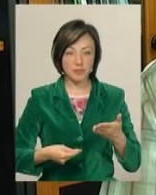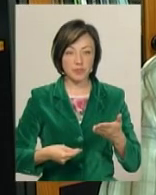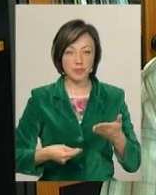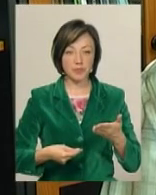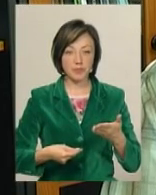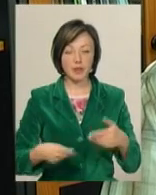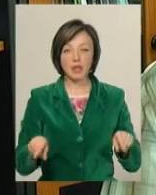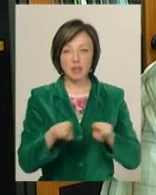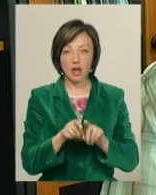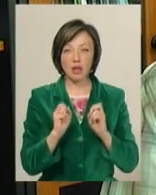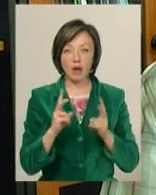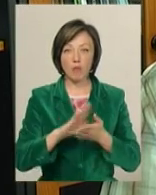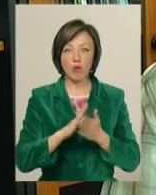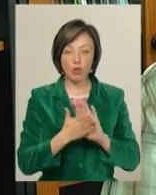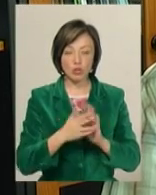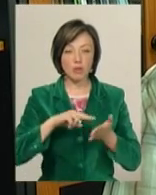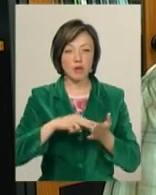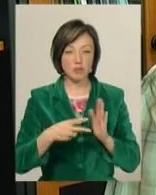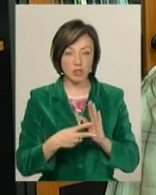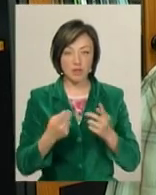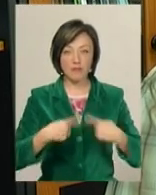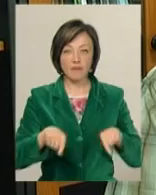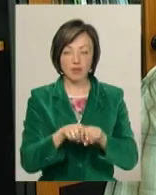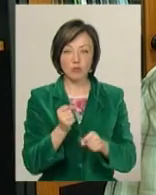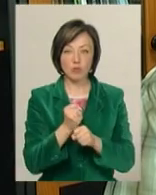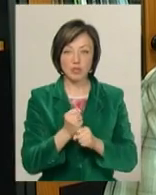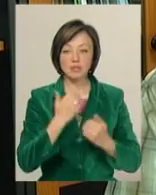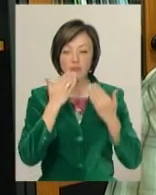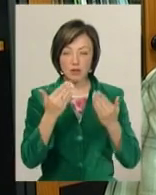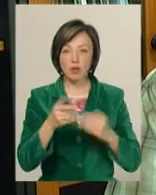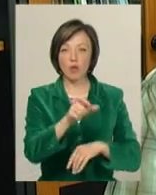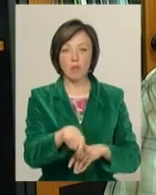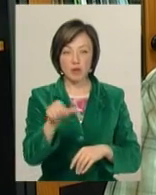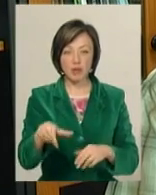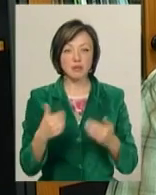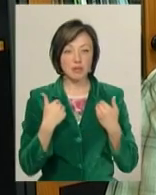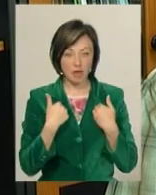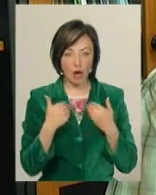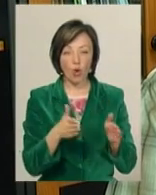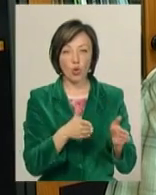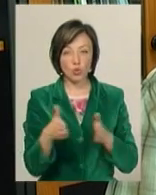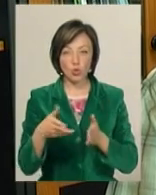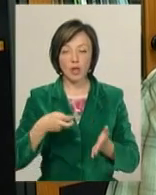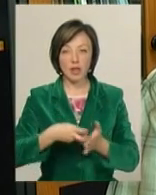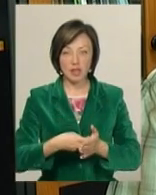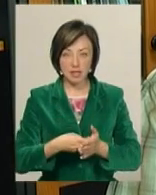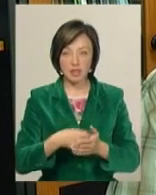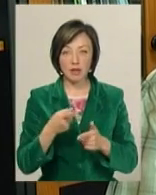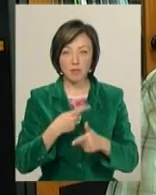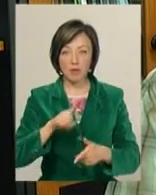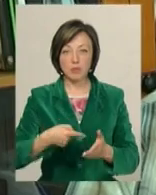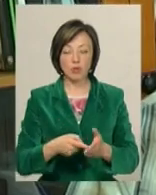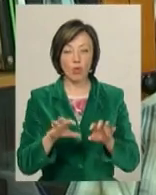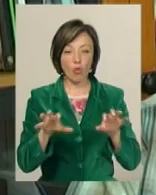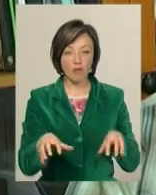Так, як положенням передбачено, відділ роботи зі зверненнями громадян, зокрема я, готую лист на ім'я міського